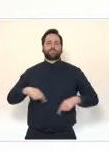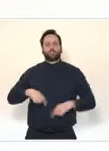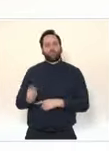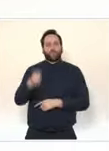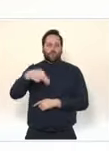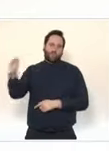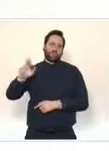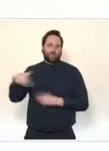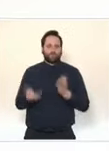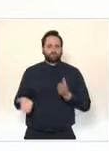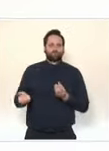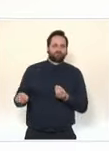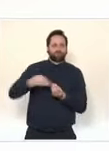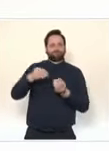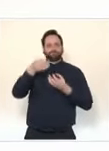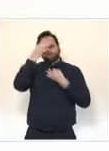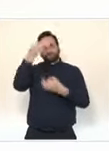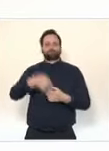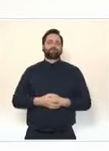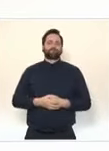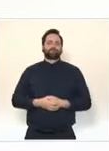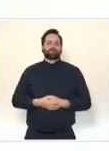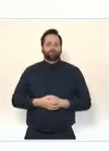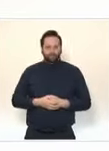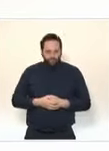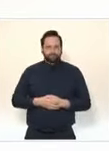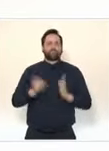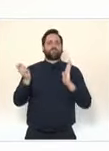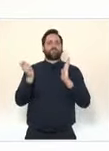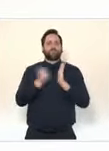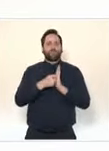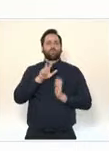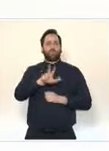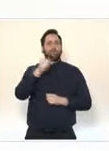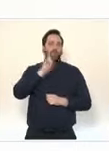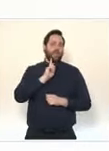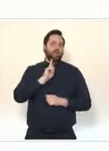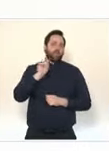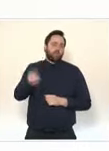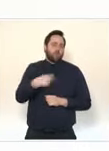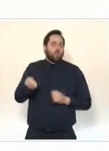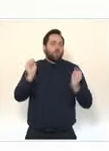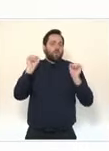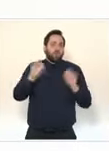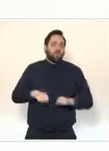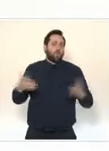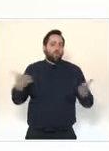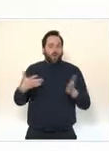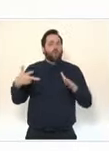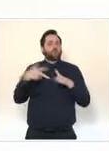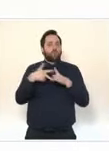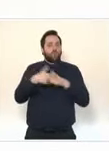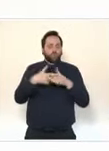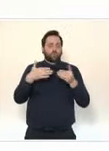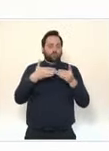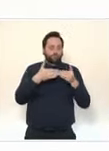déplacement en journée et envisager, sous réserve de l'évolution de la situation sanitaire, un nouveau train de réouverture autour de la